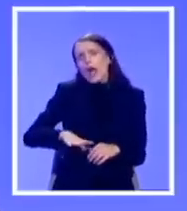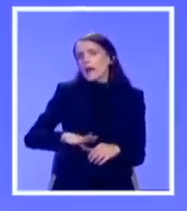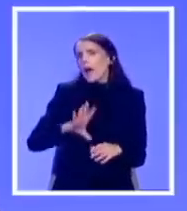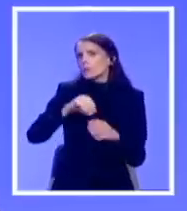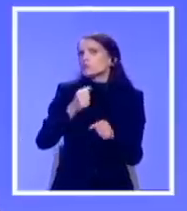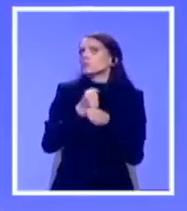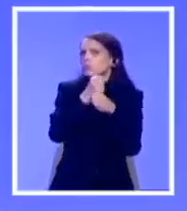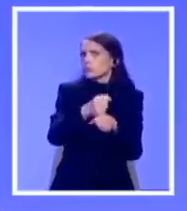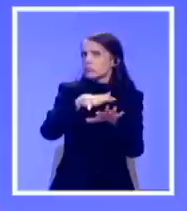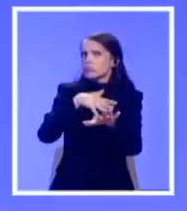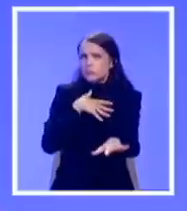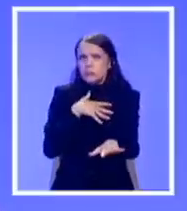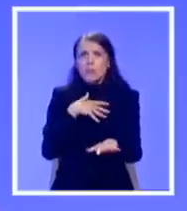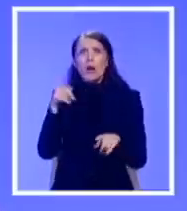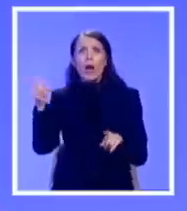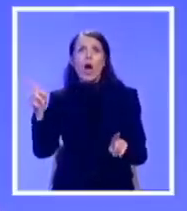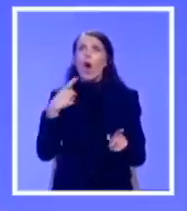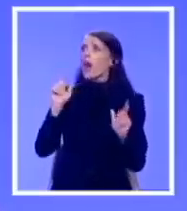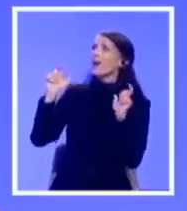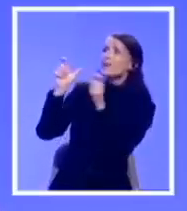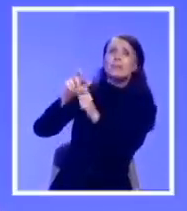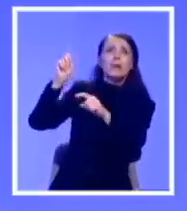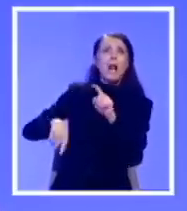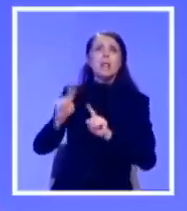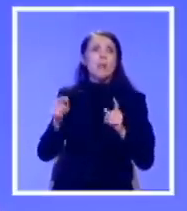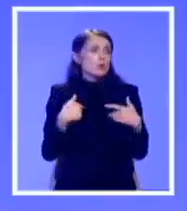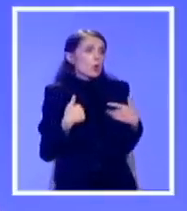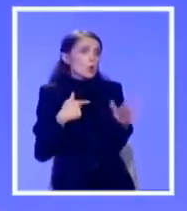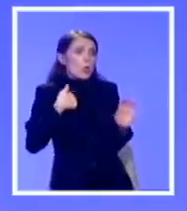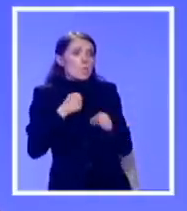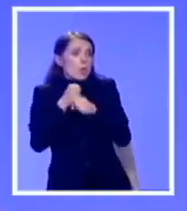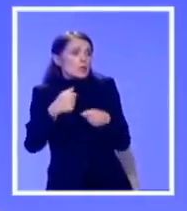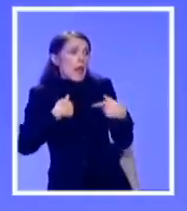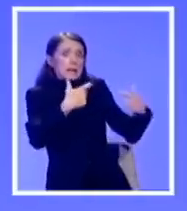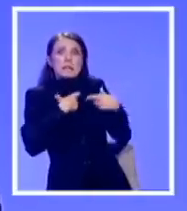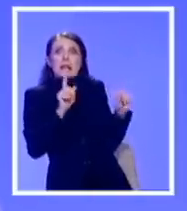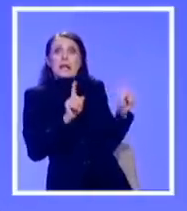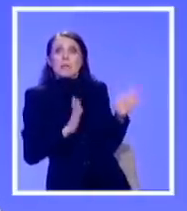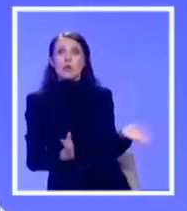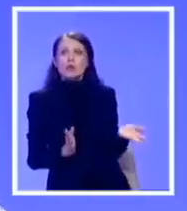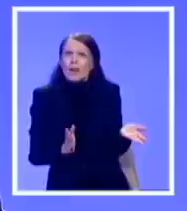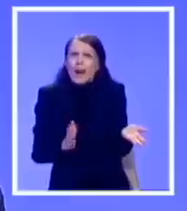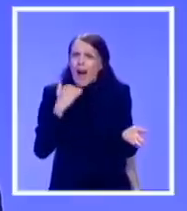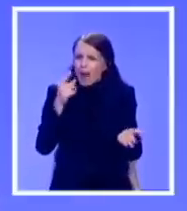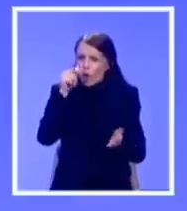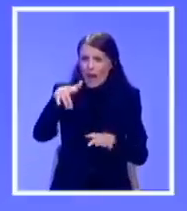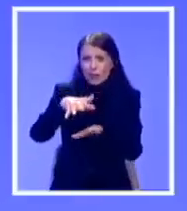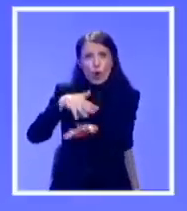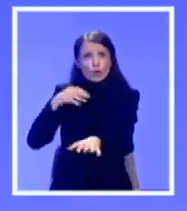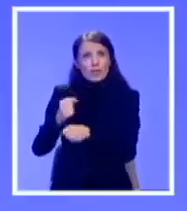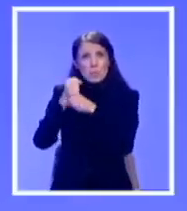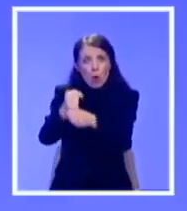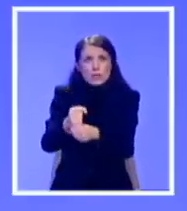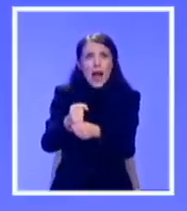onda njega štiti Skupštinski imunitet. To ne bih spremno da se dešava, jer onda pod tim Skupštinskim imunitetom narodni poslanik može